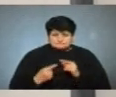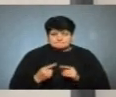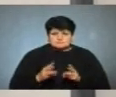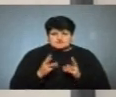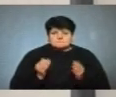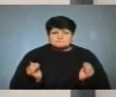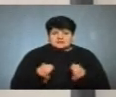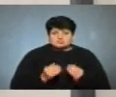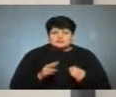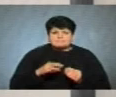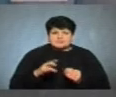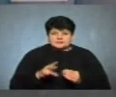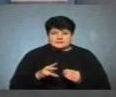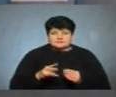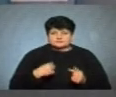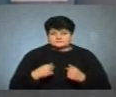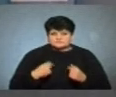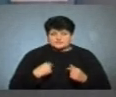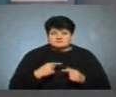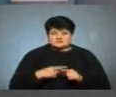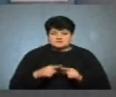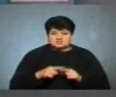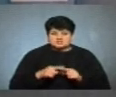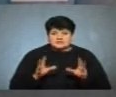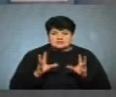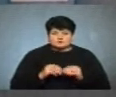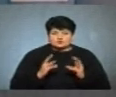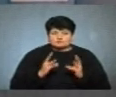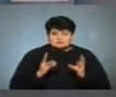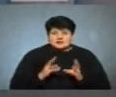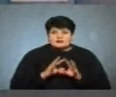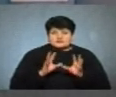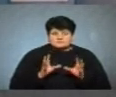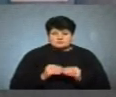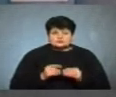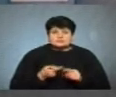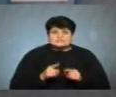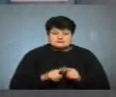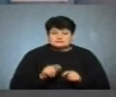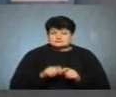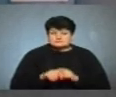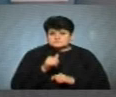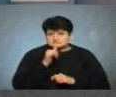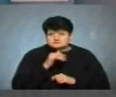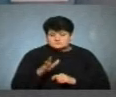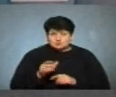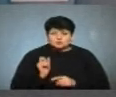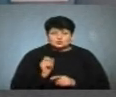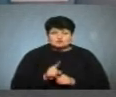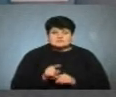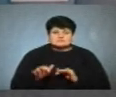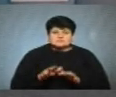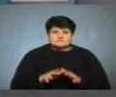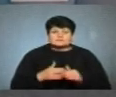майна вашого постраждає, ви швидше пожежу ліквідуєте. Але, якщо все-таки це все виходить під контролю, то доручіть цю справу